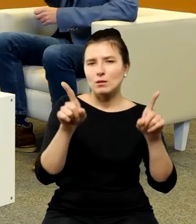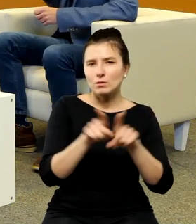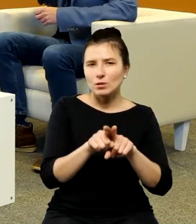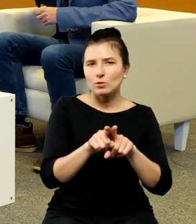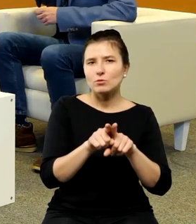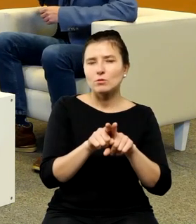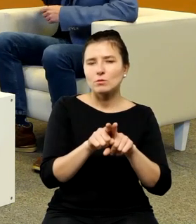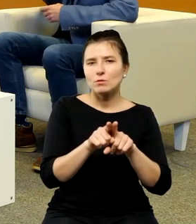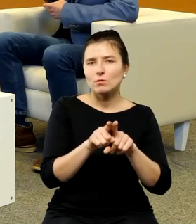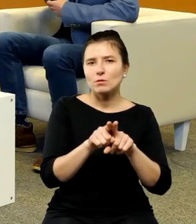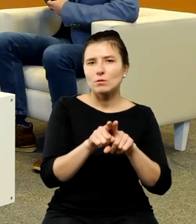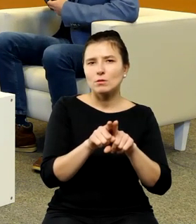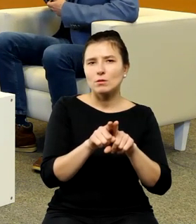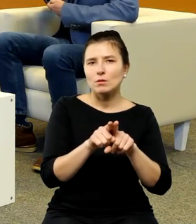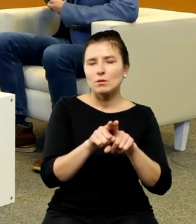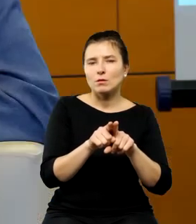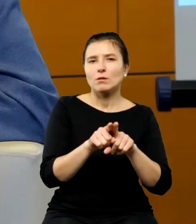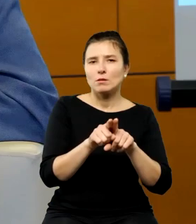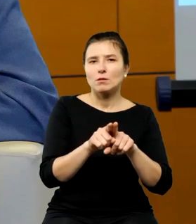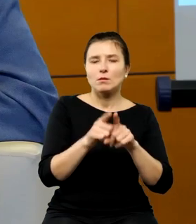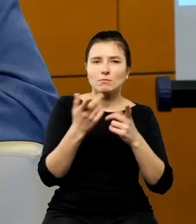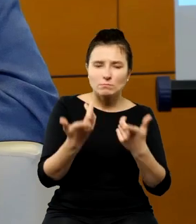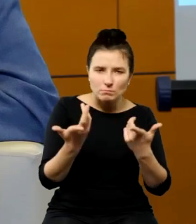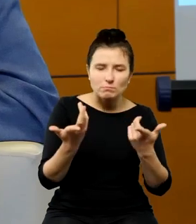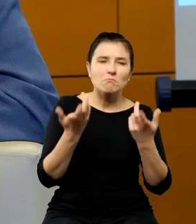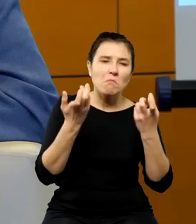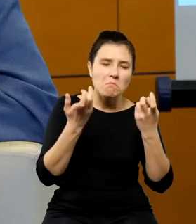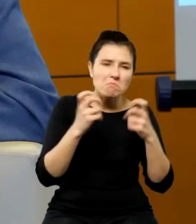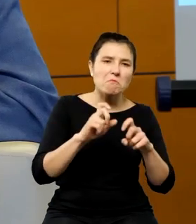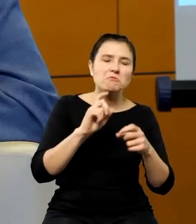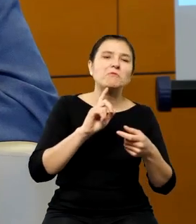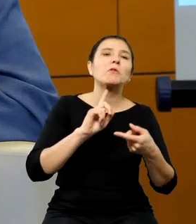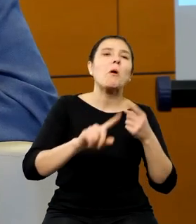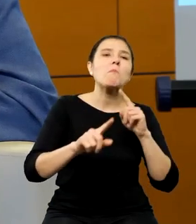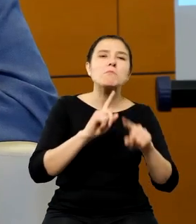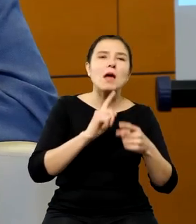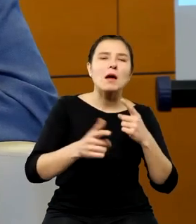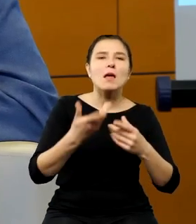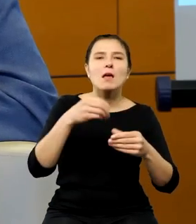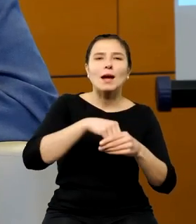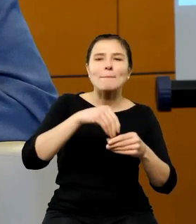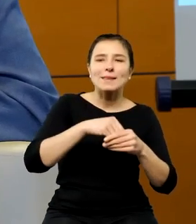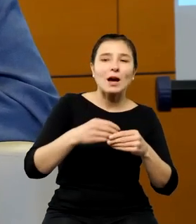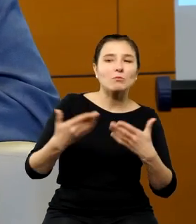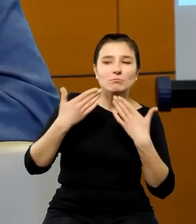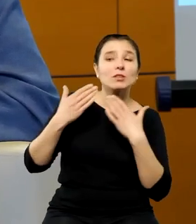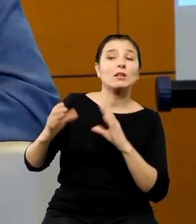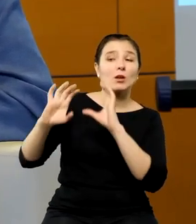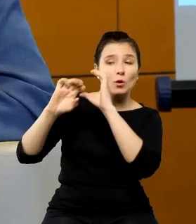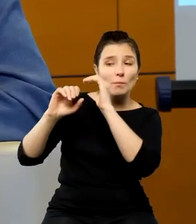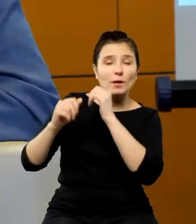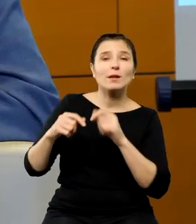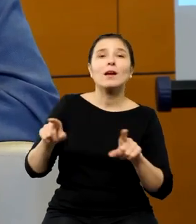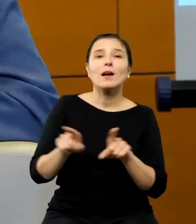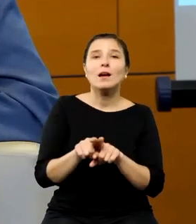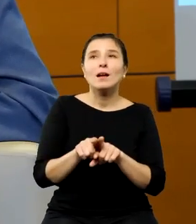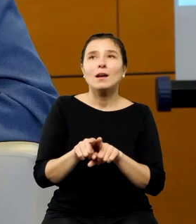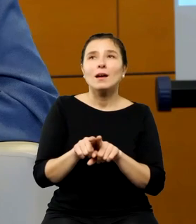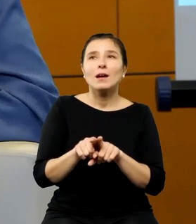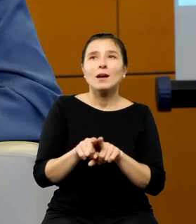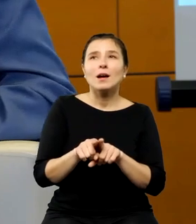politycznego kapitału na Koperniku ale też kolejne wahnięcie w tym pulsie